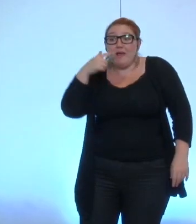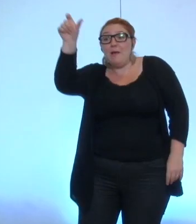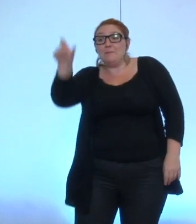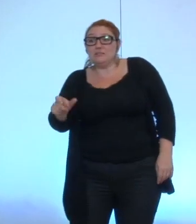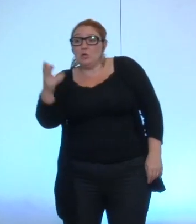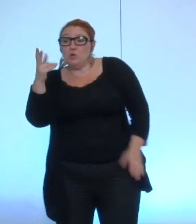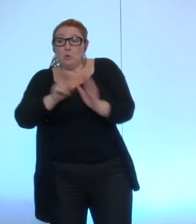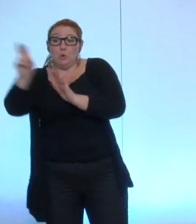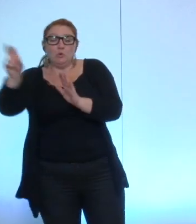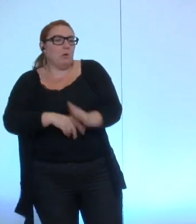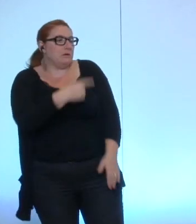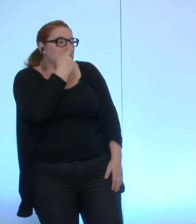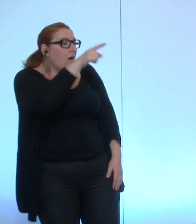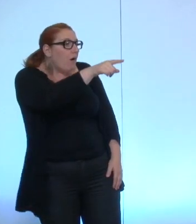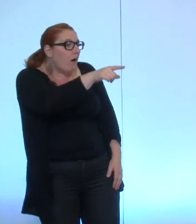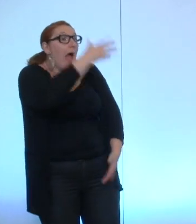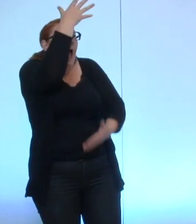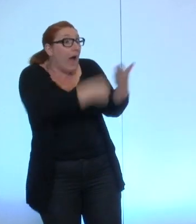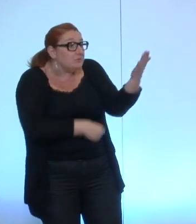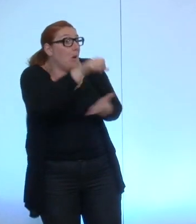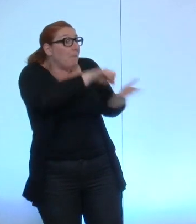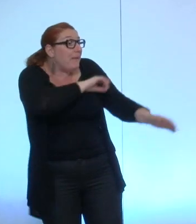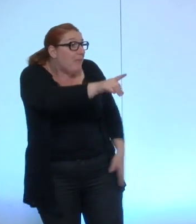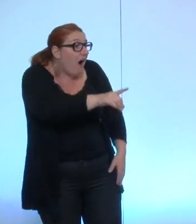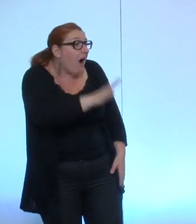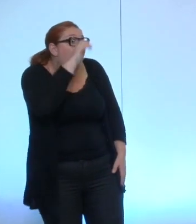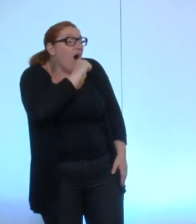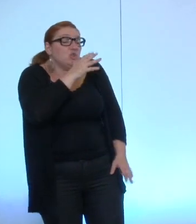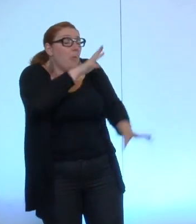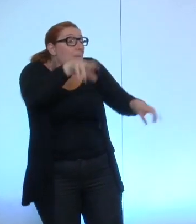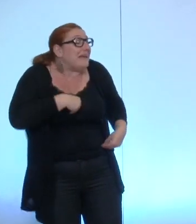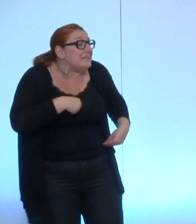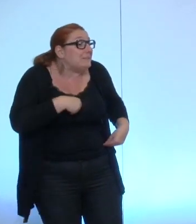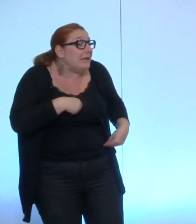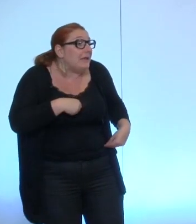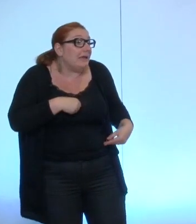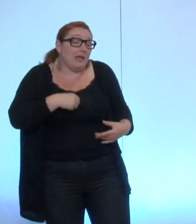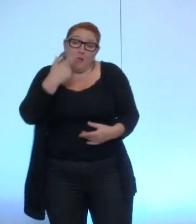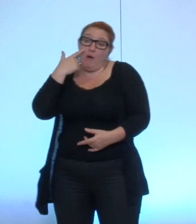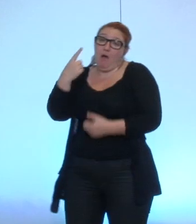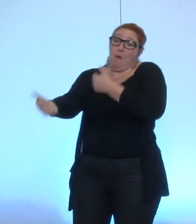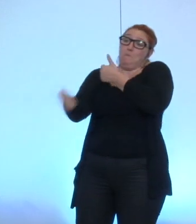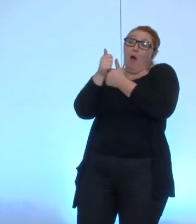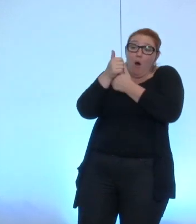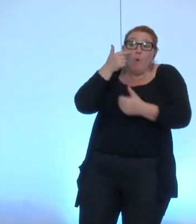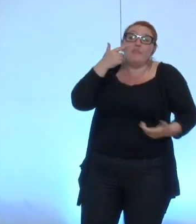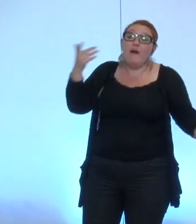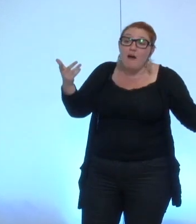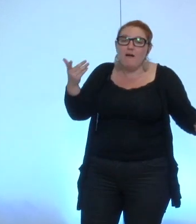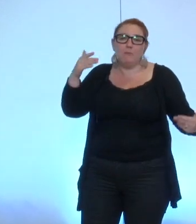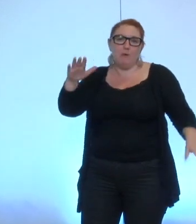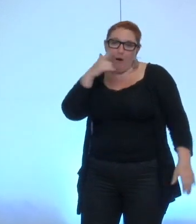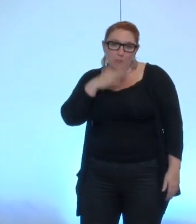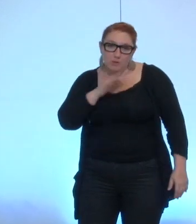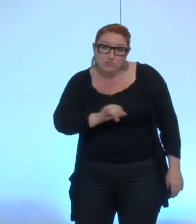trouve que c'est insupportable que nous soyons rémunérés à l'aune de notre présence il attaquera mais je pense que ce serait